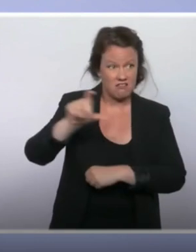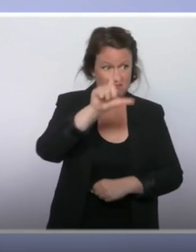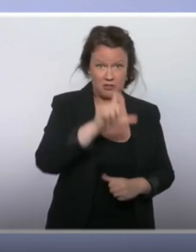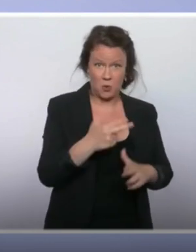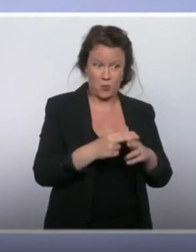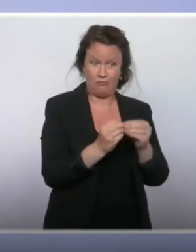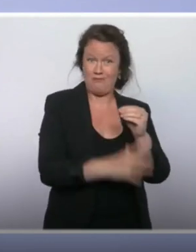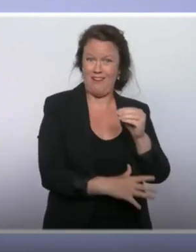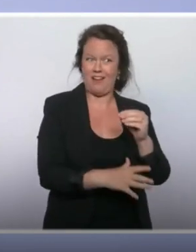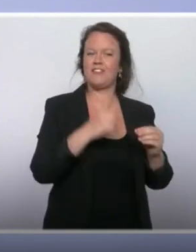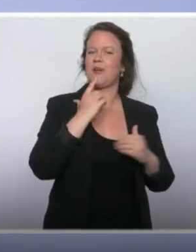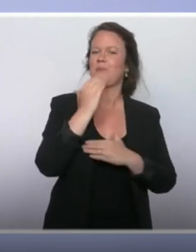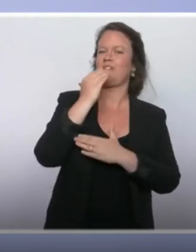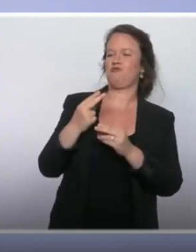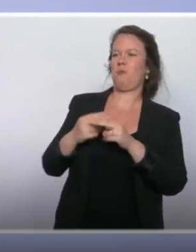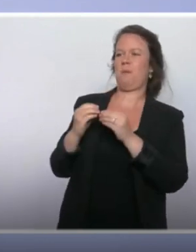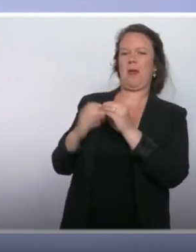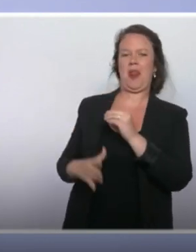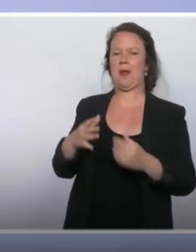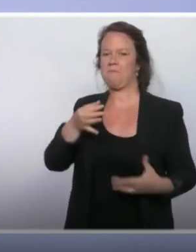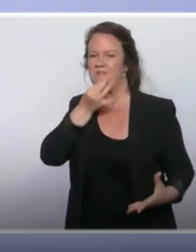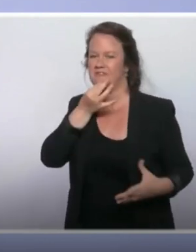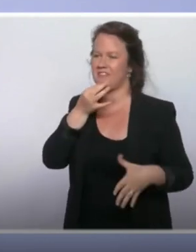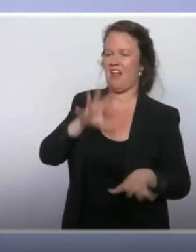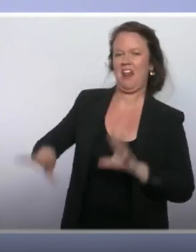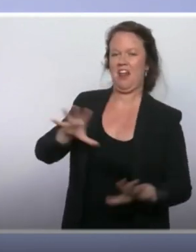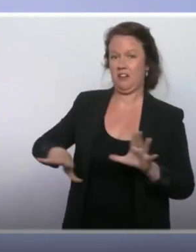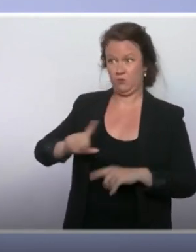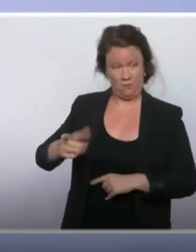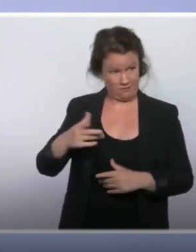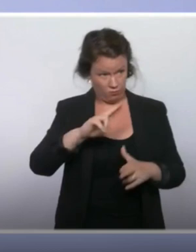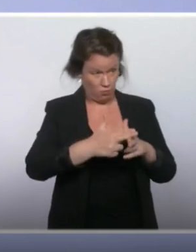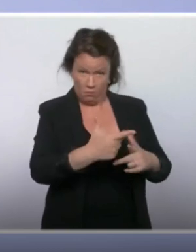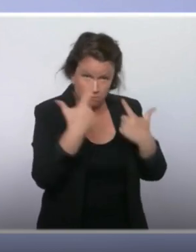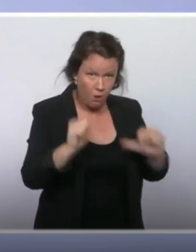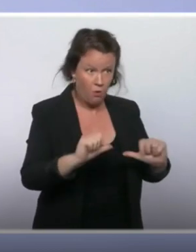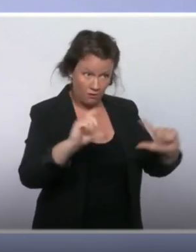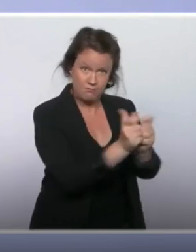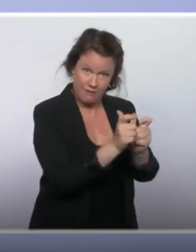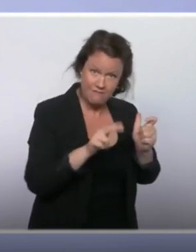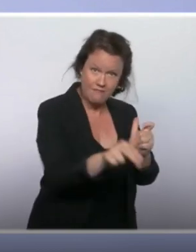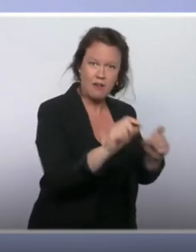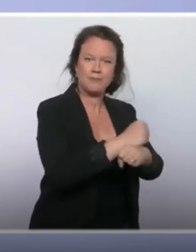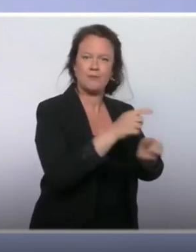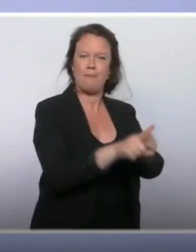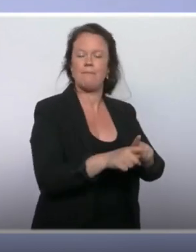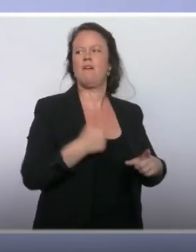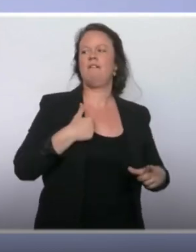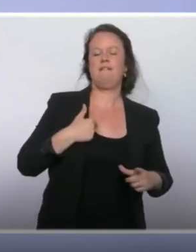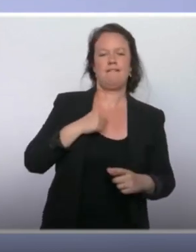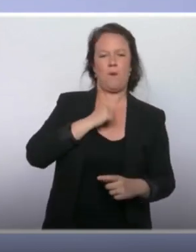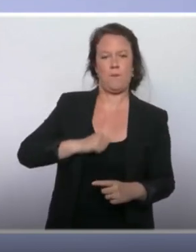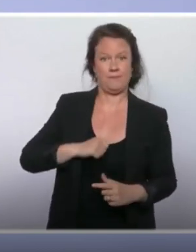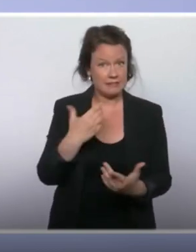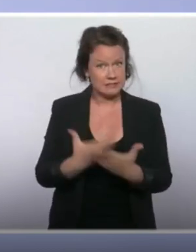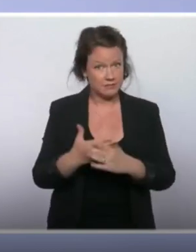son écran, il peut écrire, organiser ou faire n'importe quoi. Et ça, je pense que c'est très important aussi et c'est un message que j'adresse à notre jeunesse. Ce